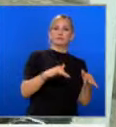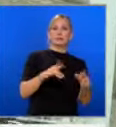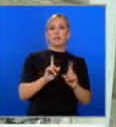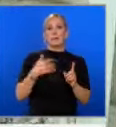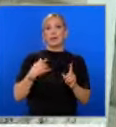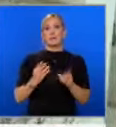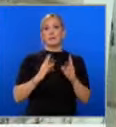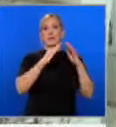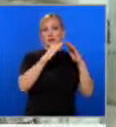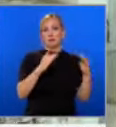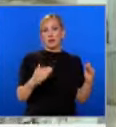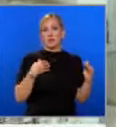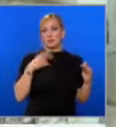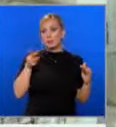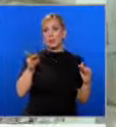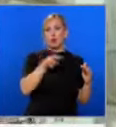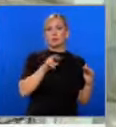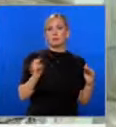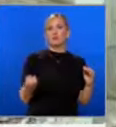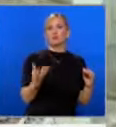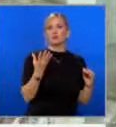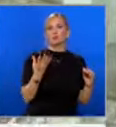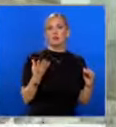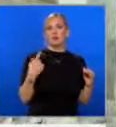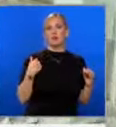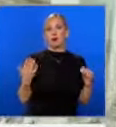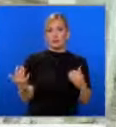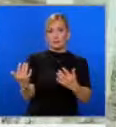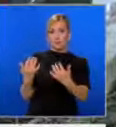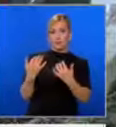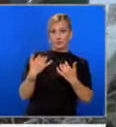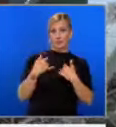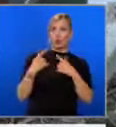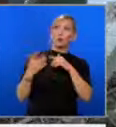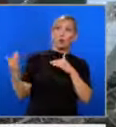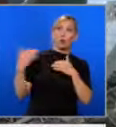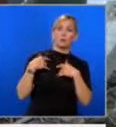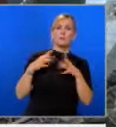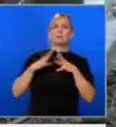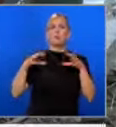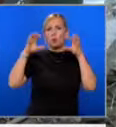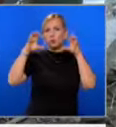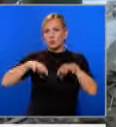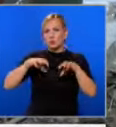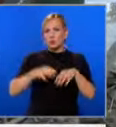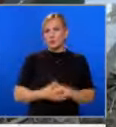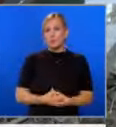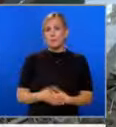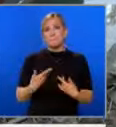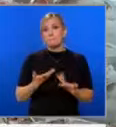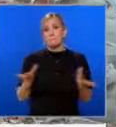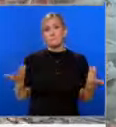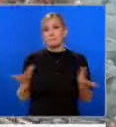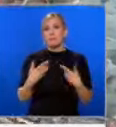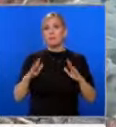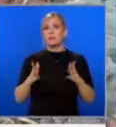Прибрах се и гледам и какво става. То си идва водата от горе, страшен да спеш. И това е почна